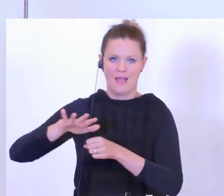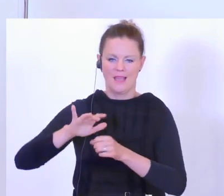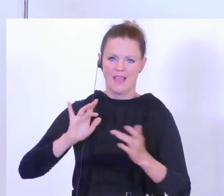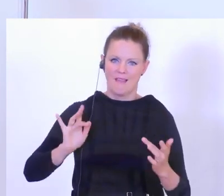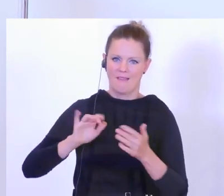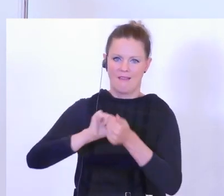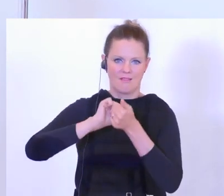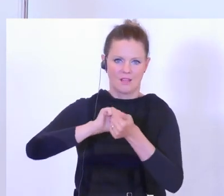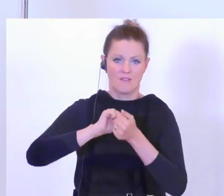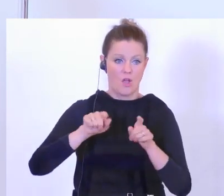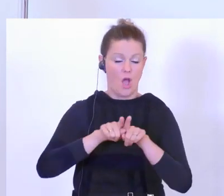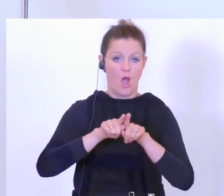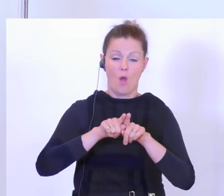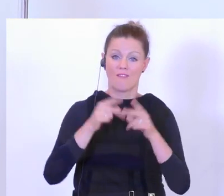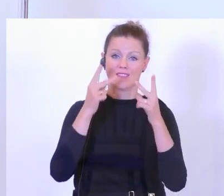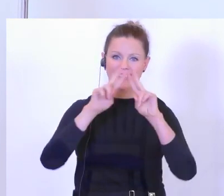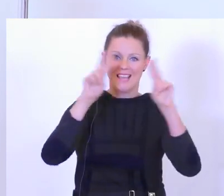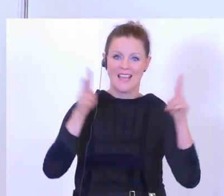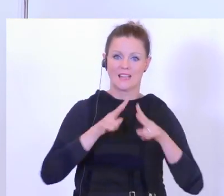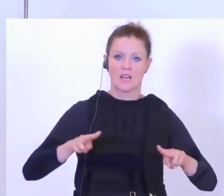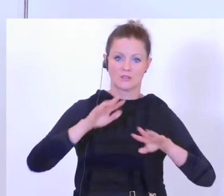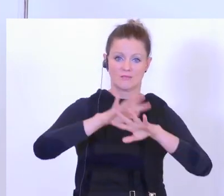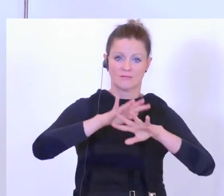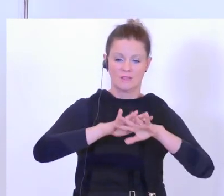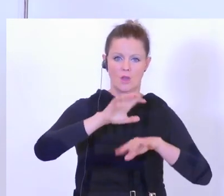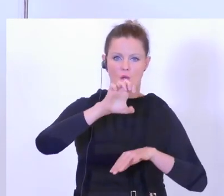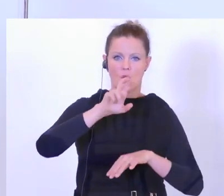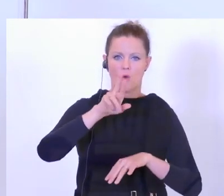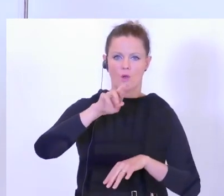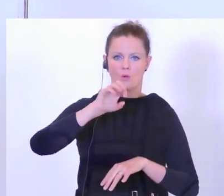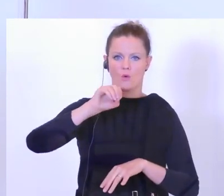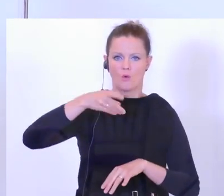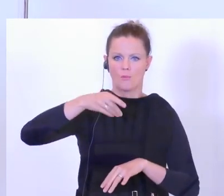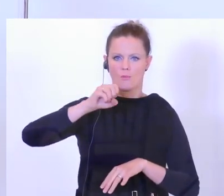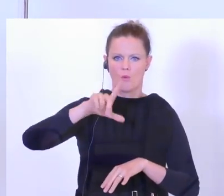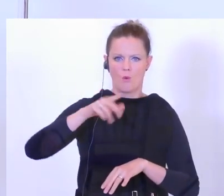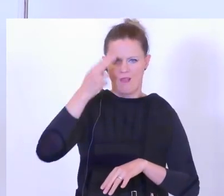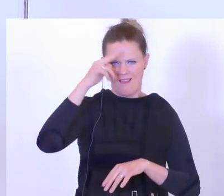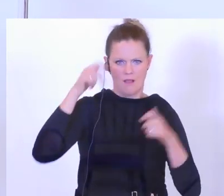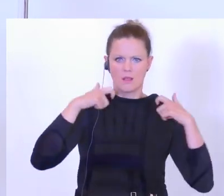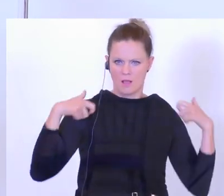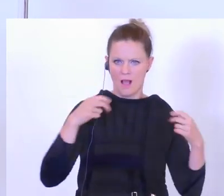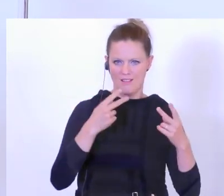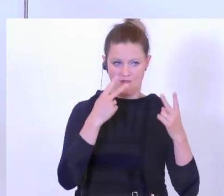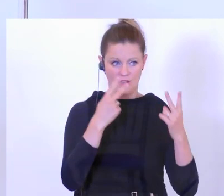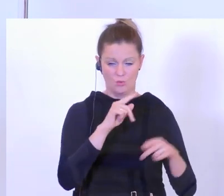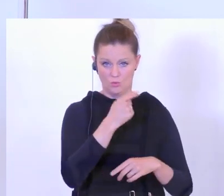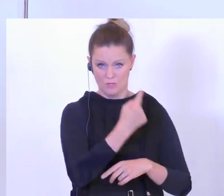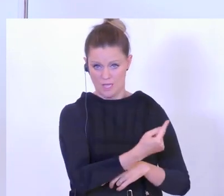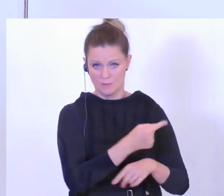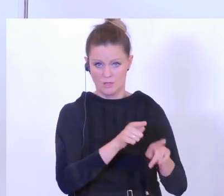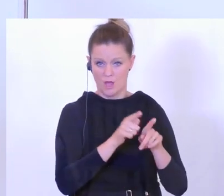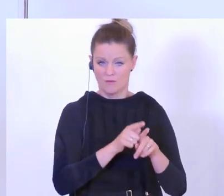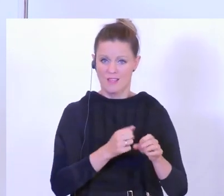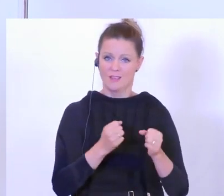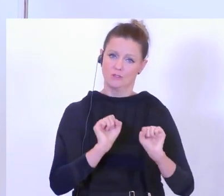führen, auch mit einer internationalen Vernetzung. Europol spielt hier, glaube ich, eine wichtige Rolle, Herr General. Du hast hier auch immer eine ganz wesentliche